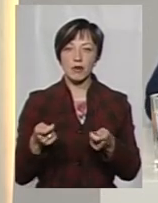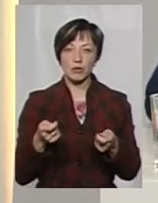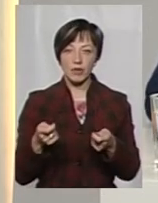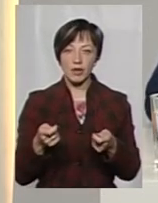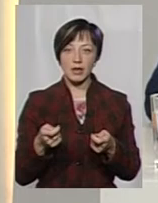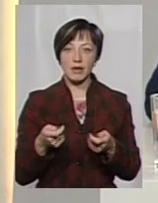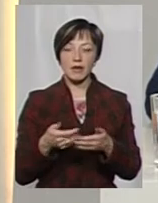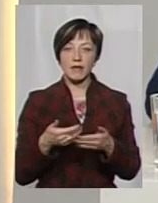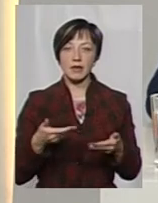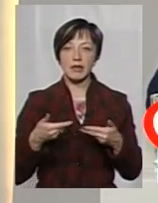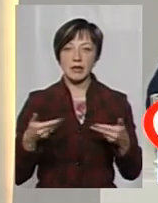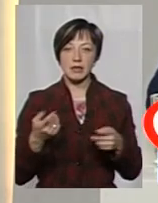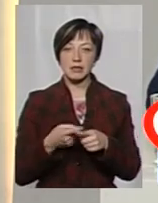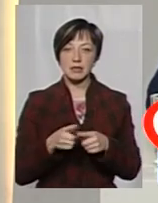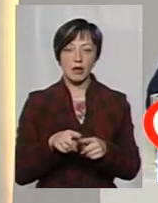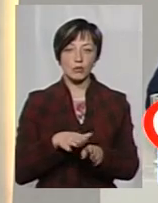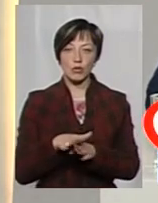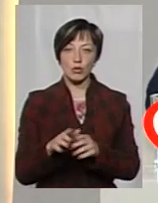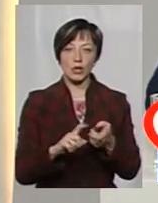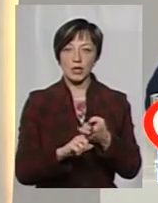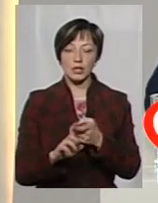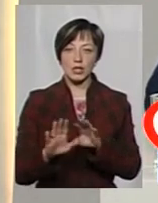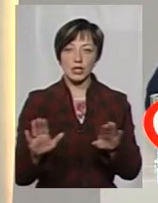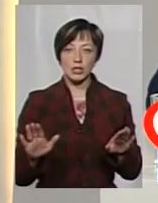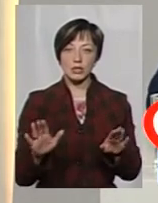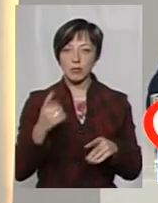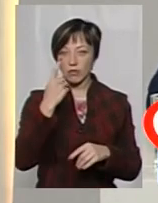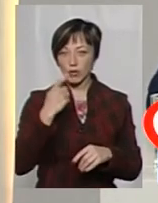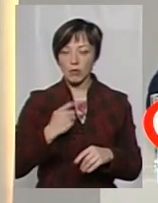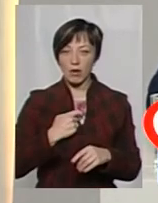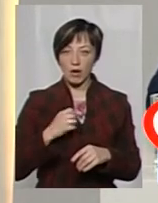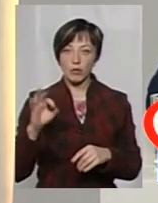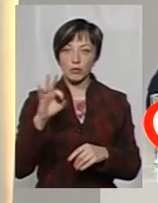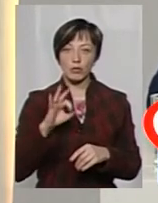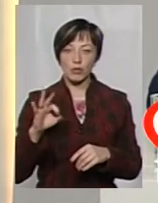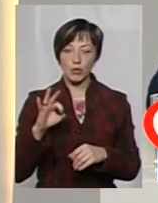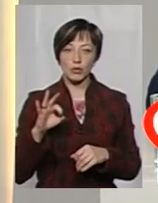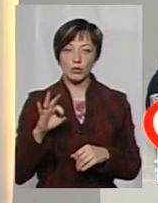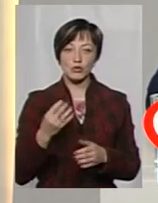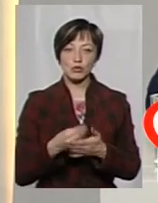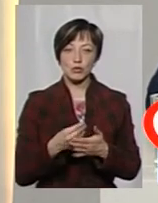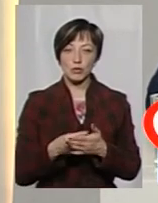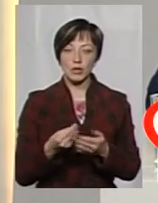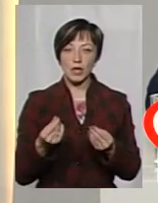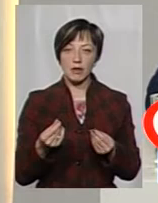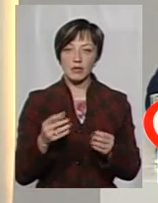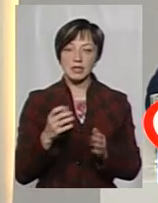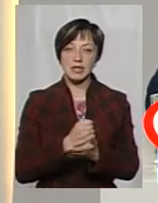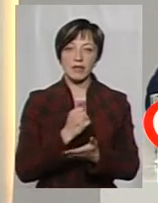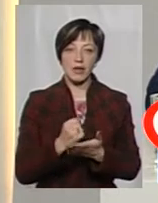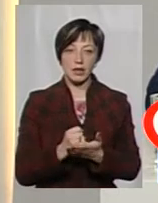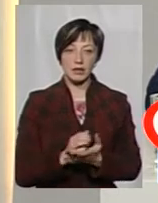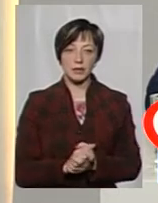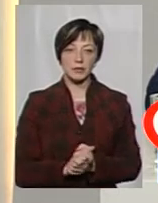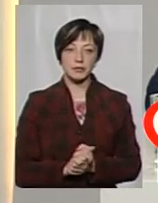від нас це абсолютно не залежить, вони нас тільки повідомляють про ту суму тарифу, яку вони затвердили,